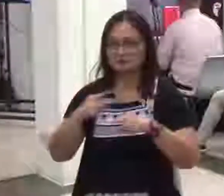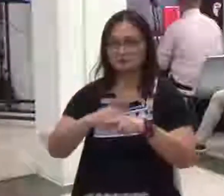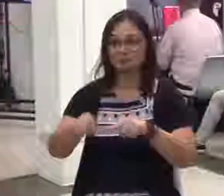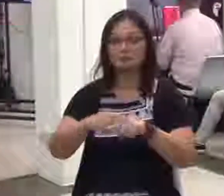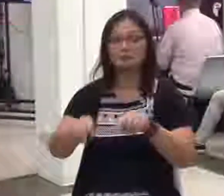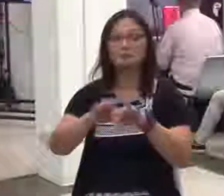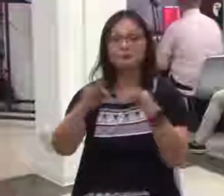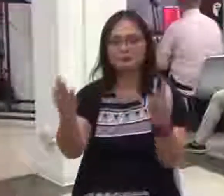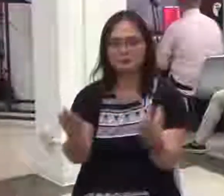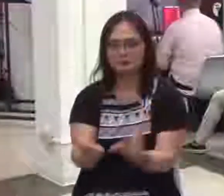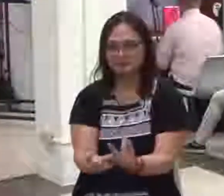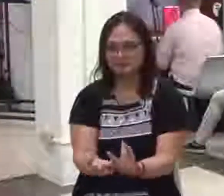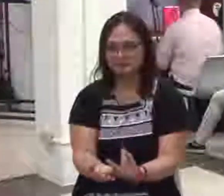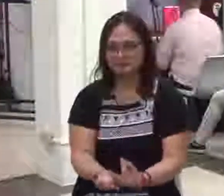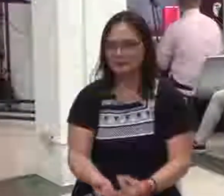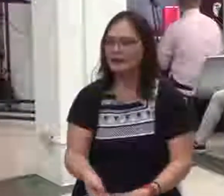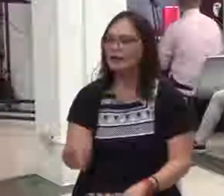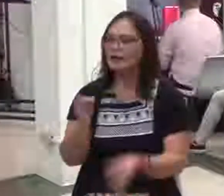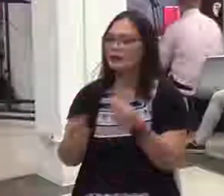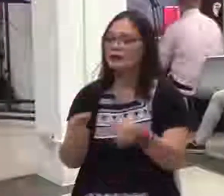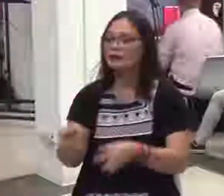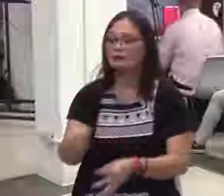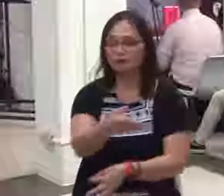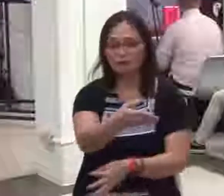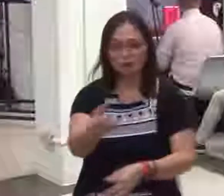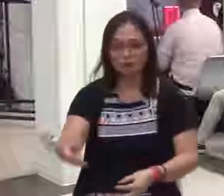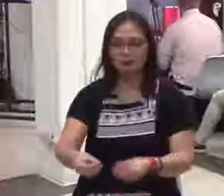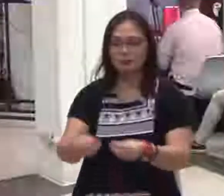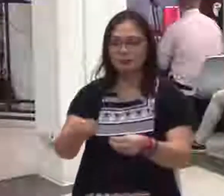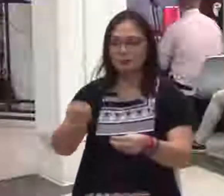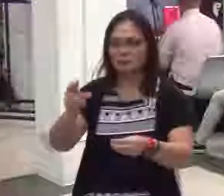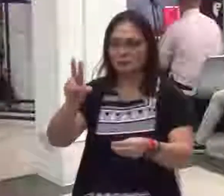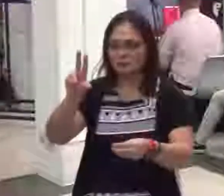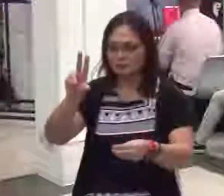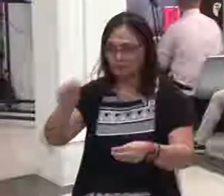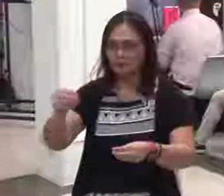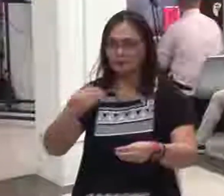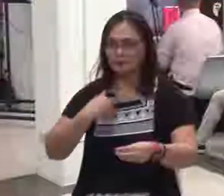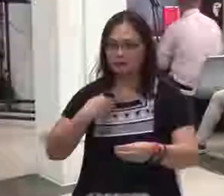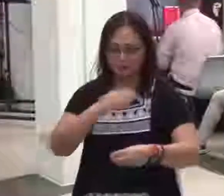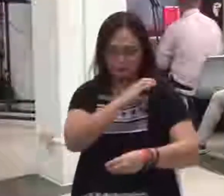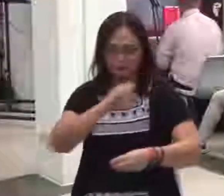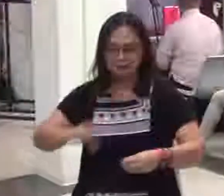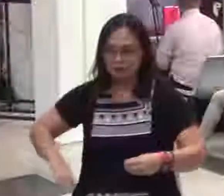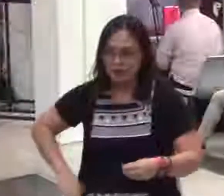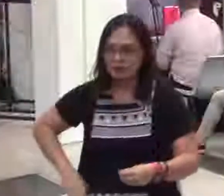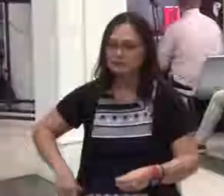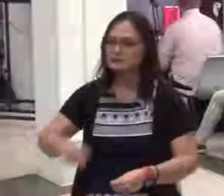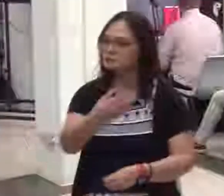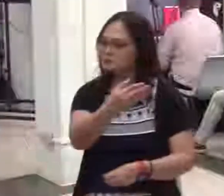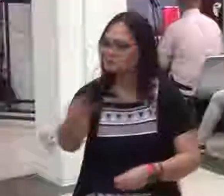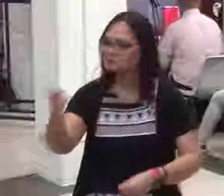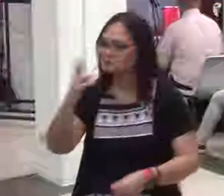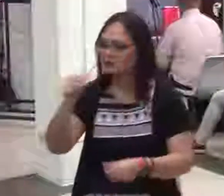yun. Kapag wala pa kayo kay Kristo, wala pa kayo sa pamilya ng Diyos.